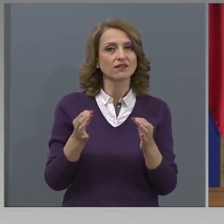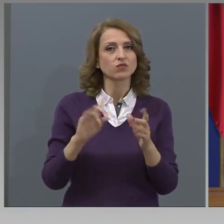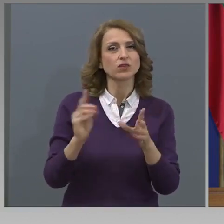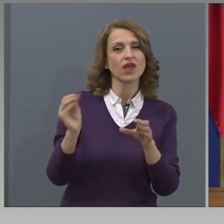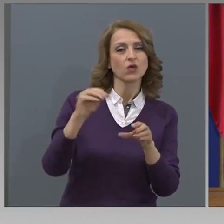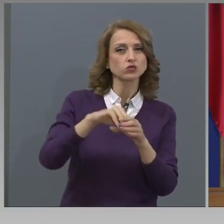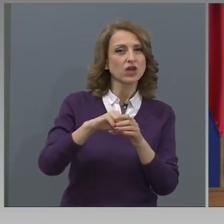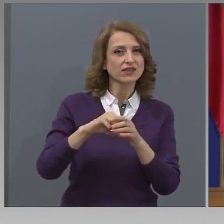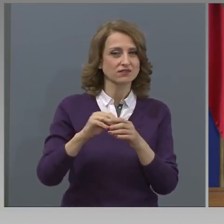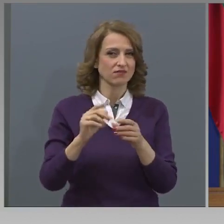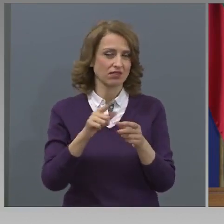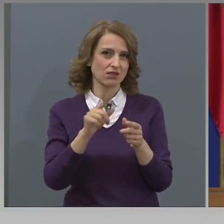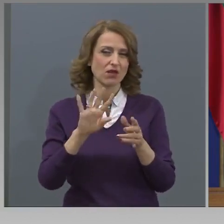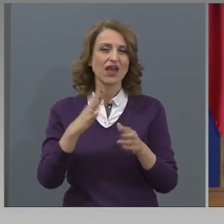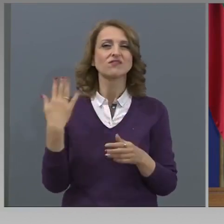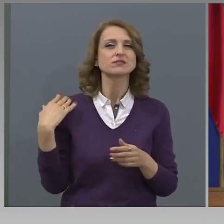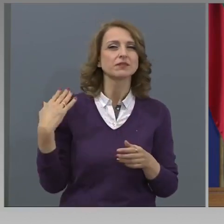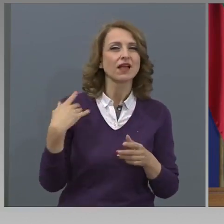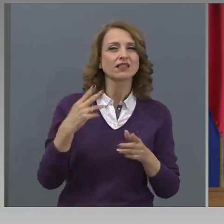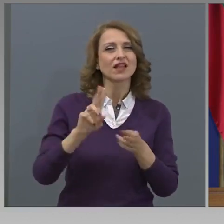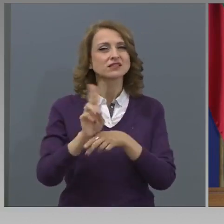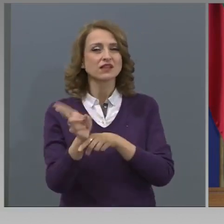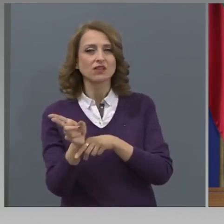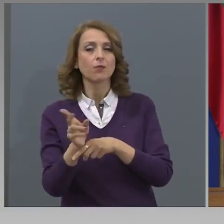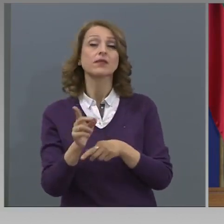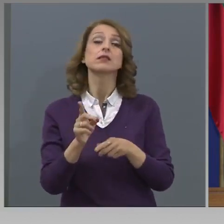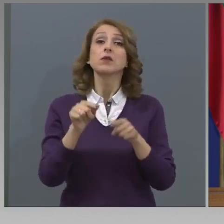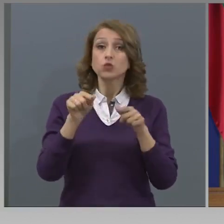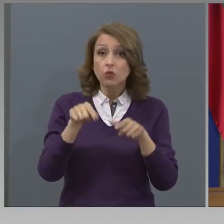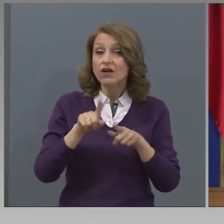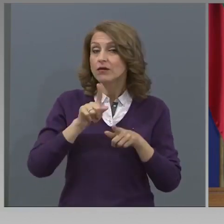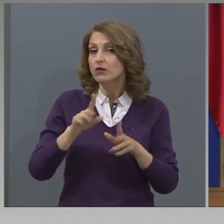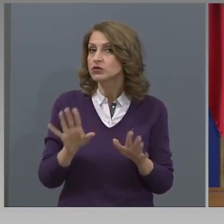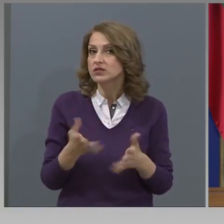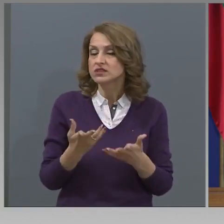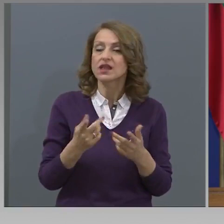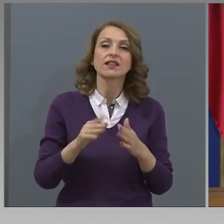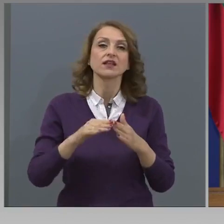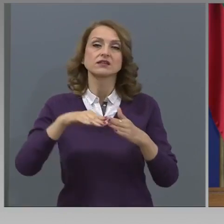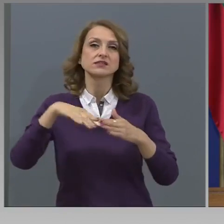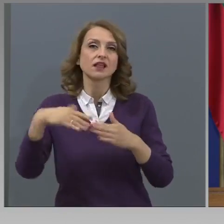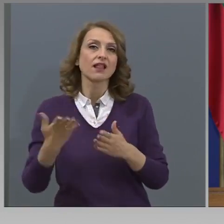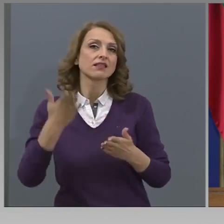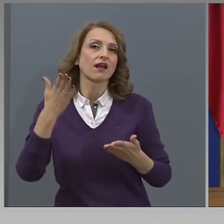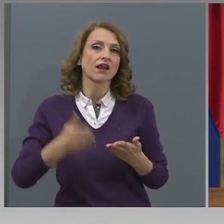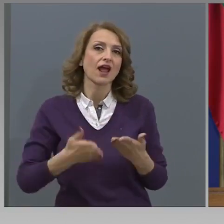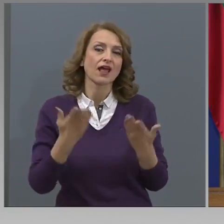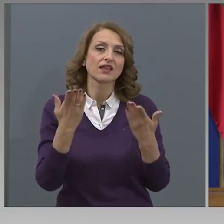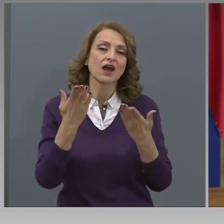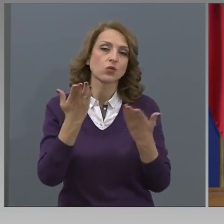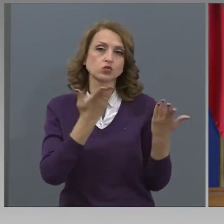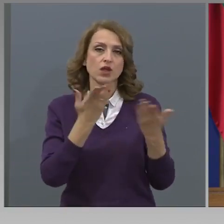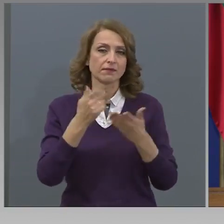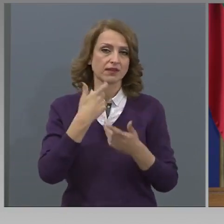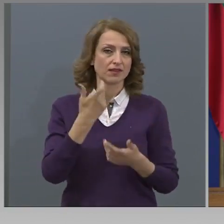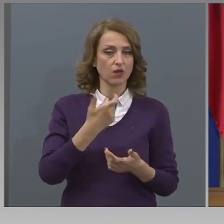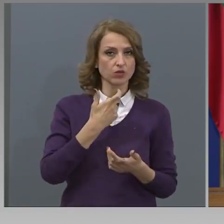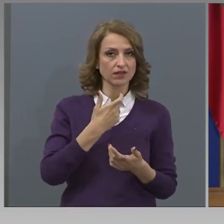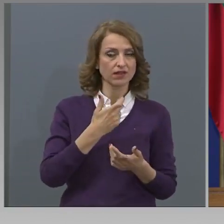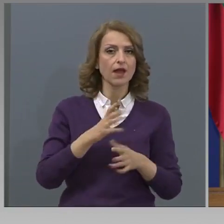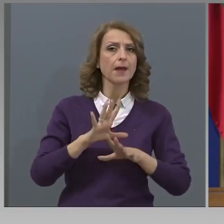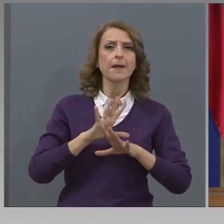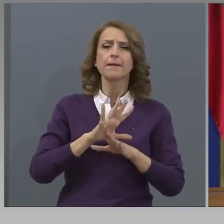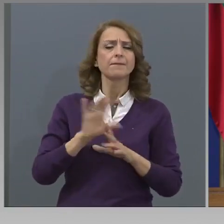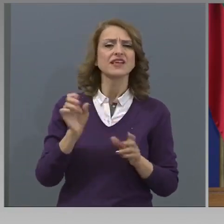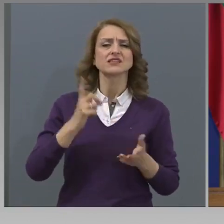електронна форма на обучение. Така че всичко това може да се случи след края на учебната година без да сме в режим на